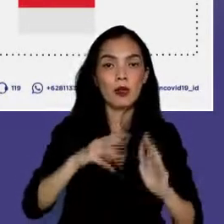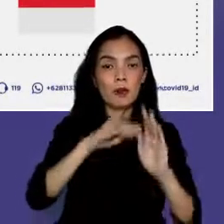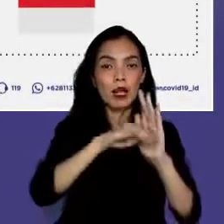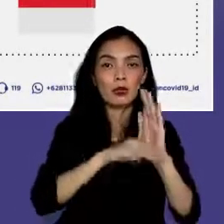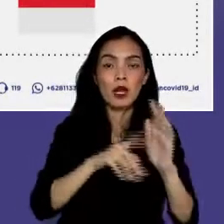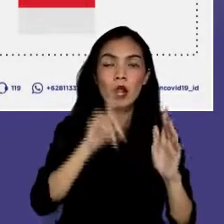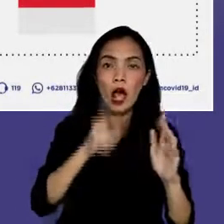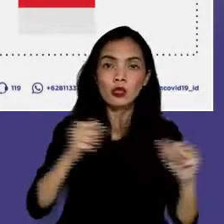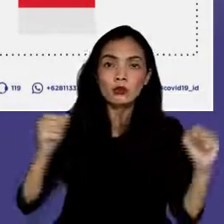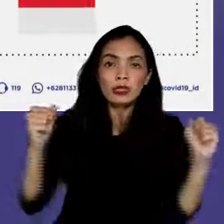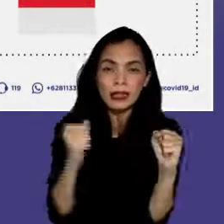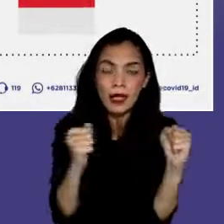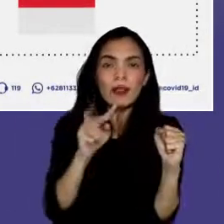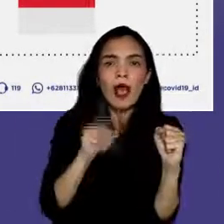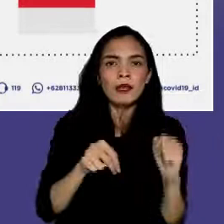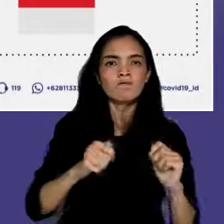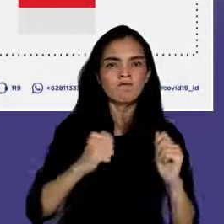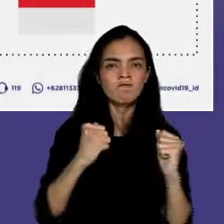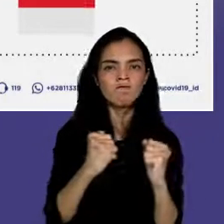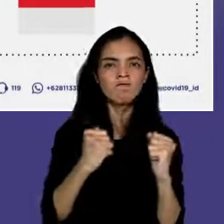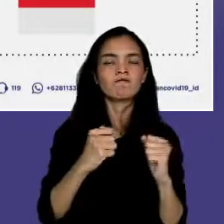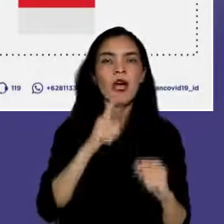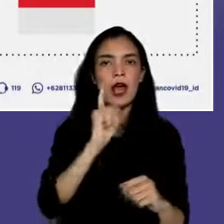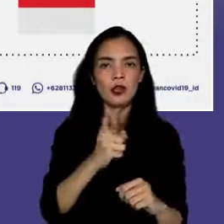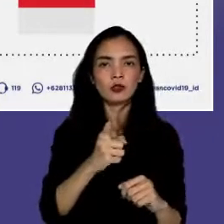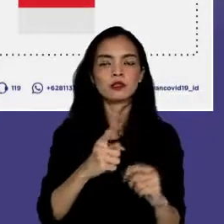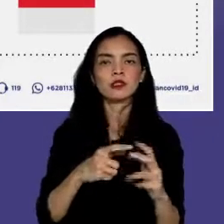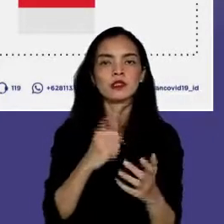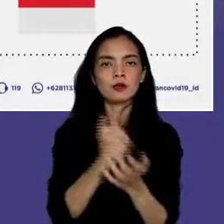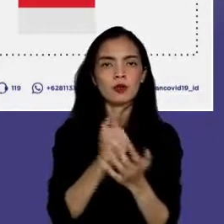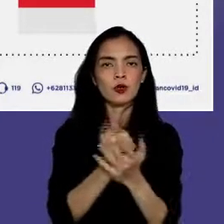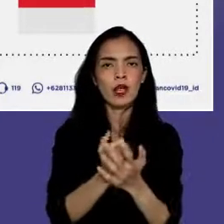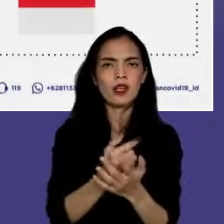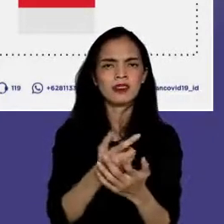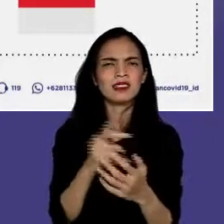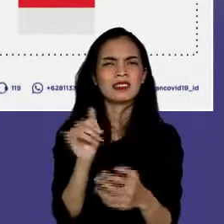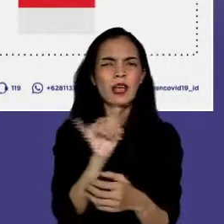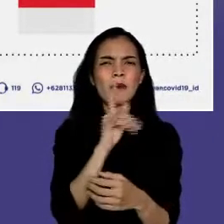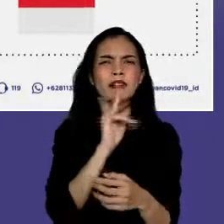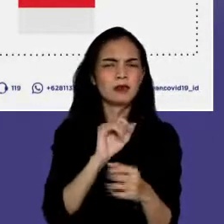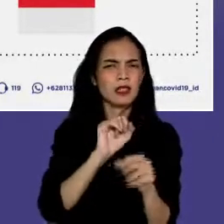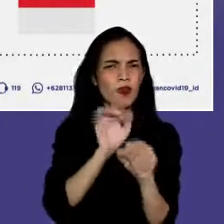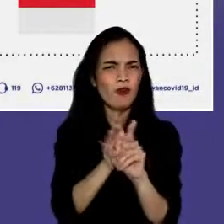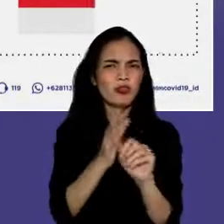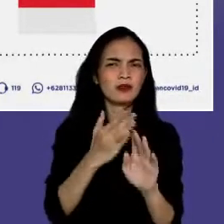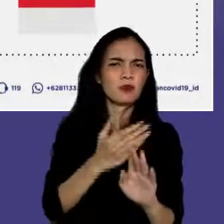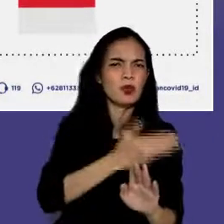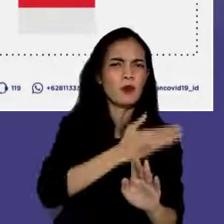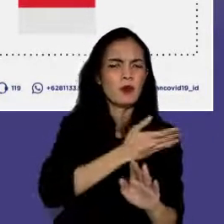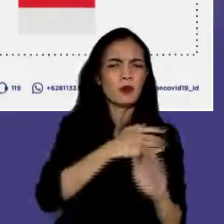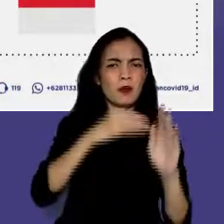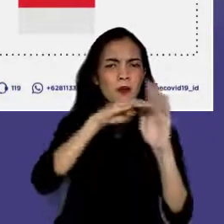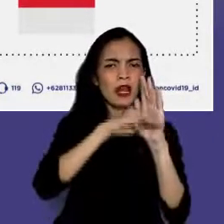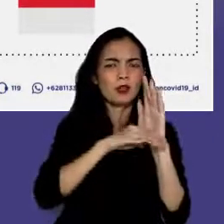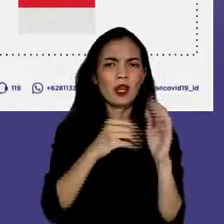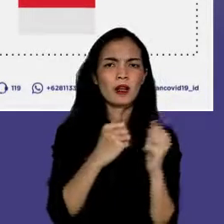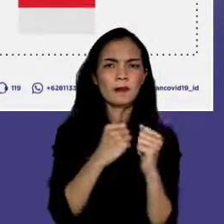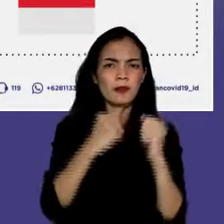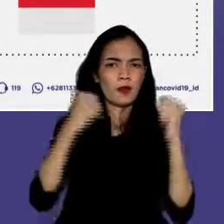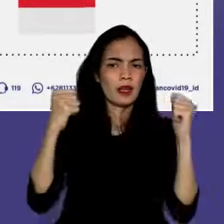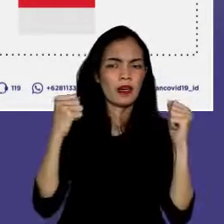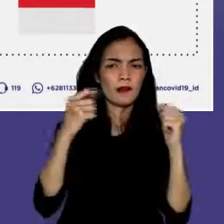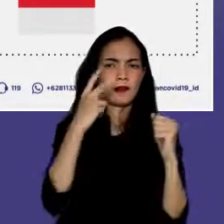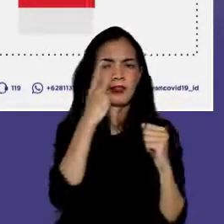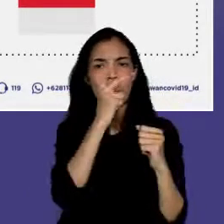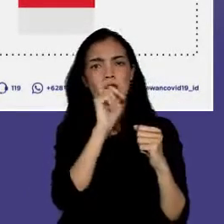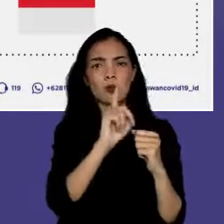kembali. Umumnya, sesuai dengan riwayat alamnya COVID-19, evaluasi pelonggaran bisa diamati setelah